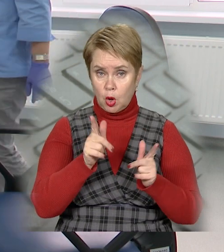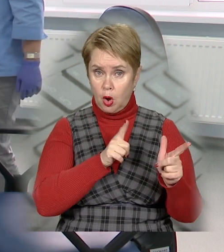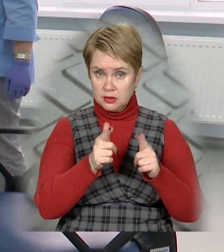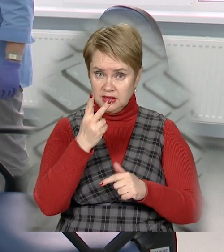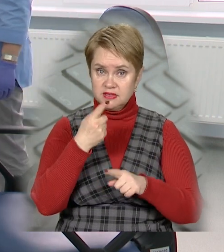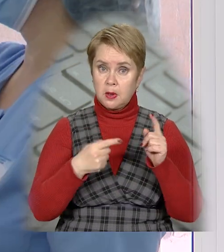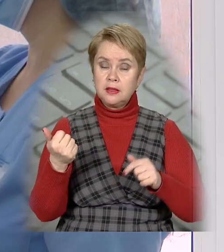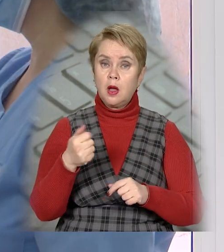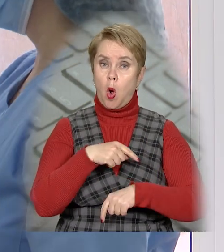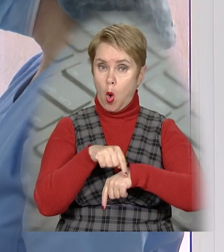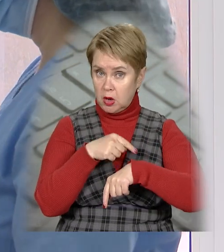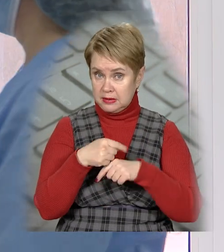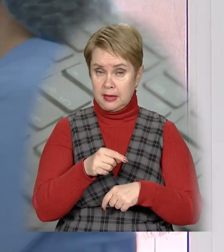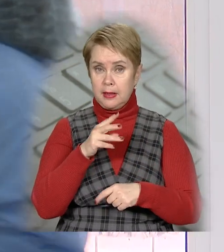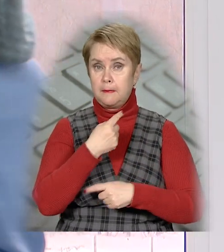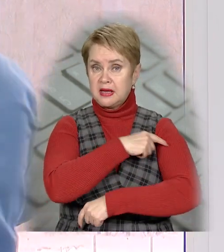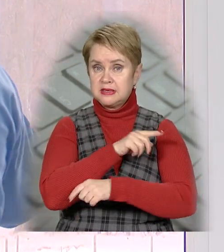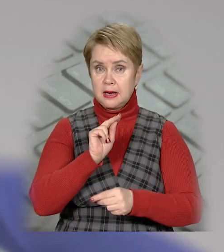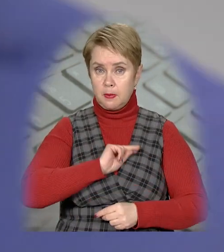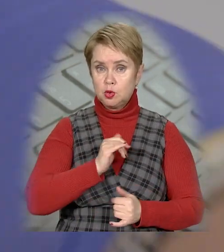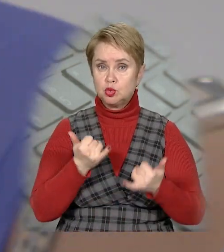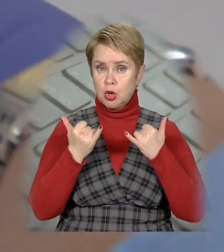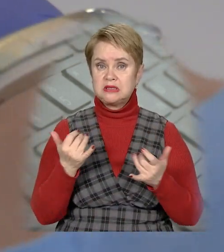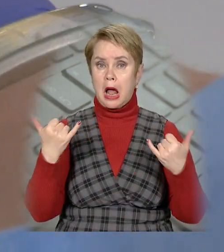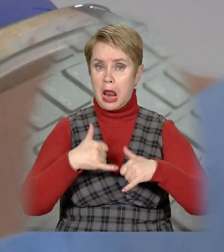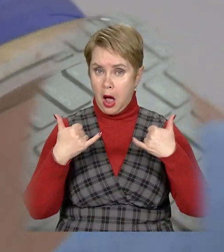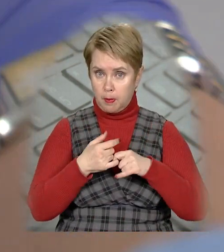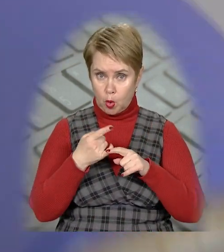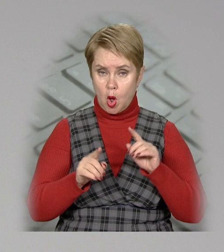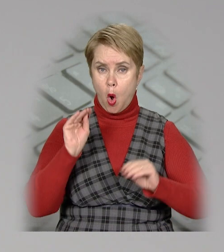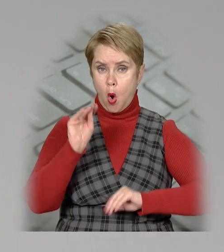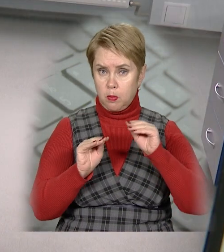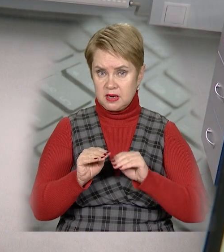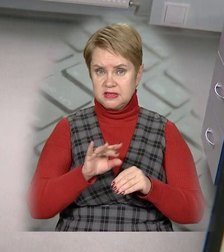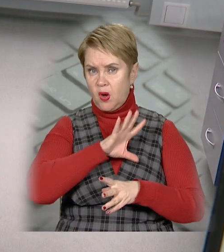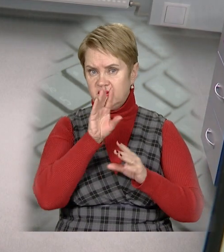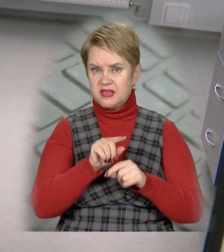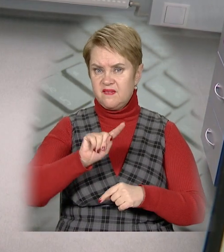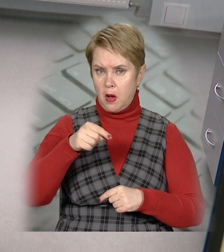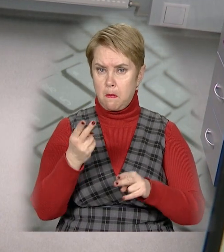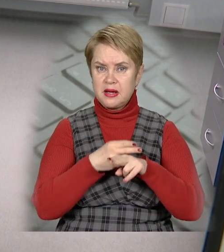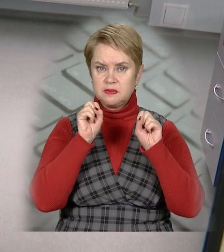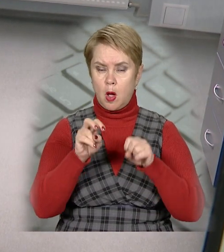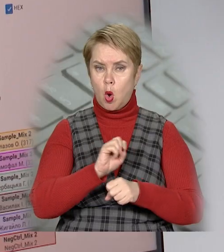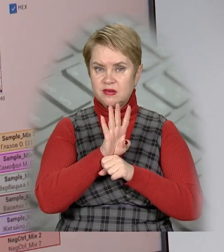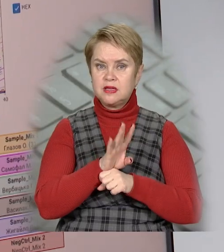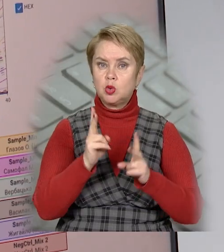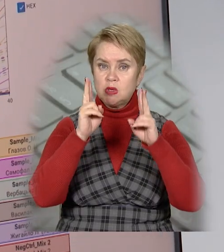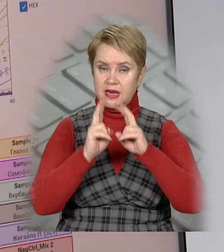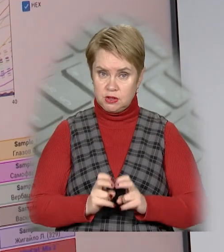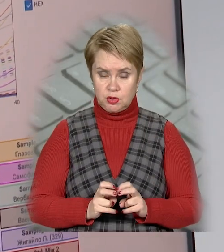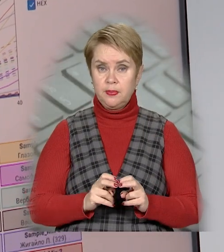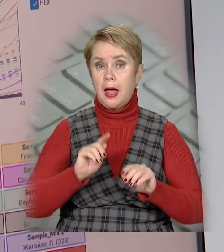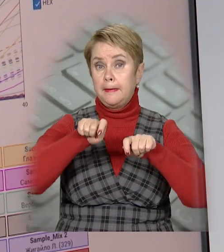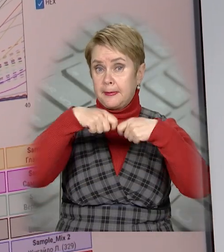буде готовий за 2,5 години. У медзакладі працює сучасна лабораторія. Її облаштували за усіма вимогами безпеки коронавірусних